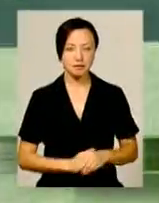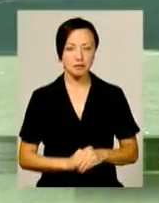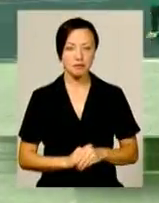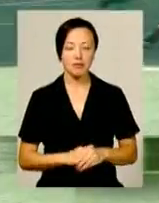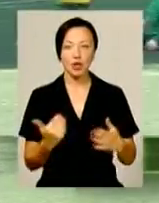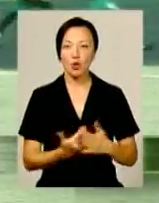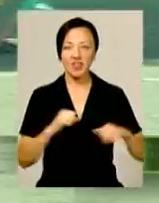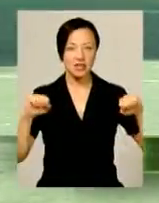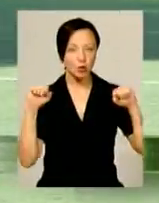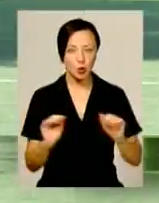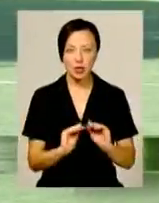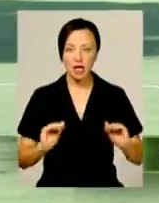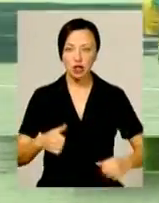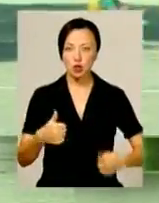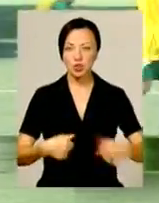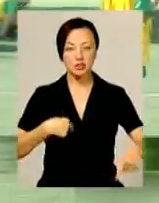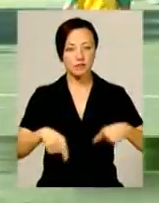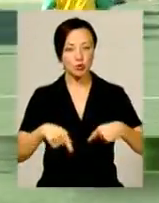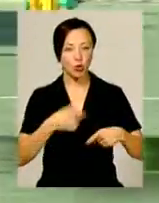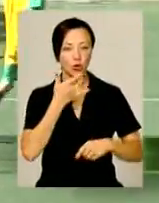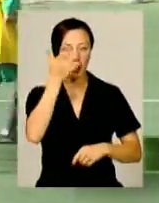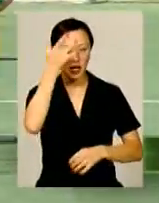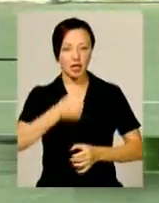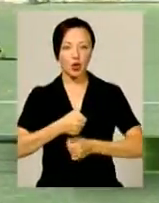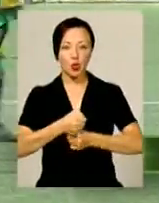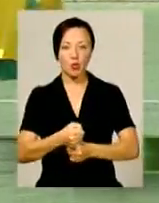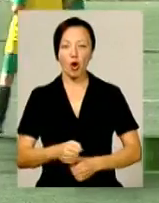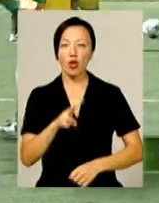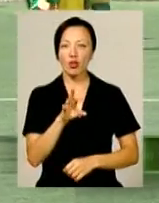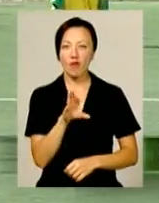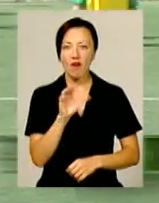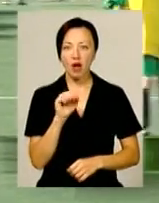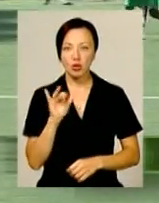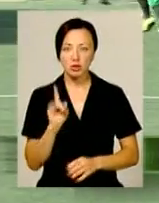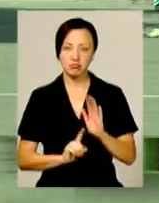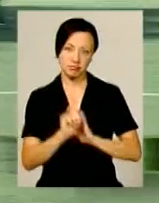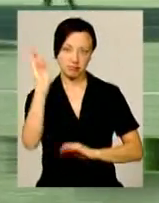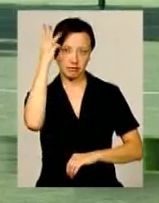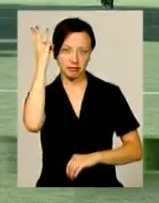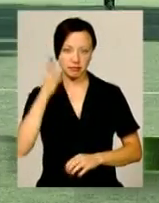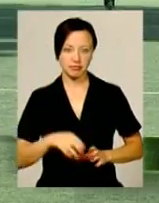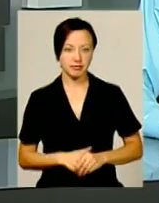Новини спорту. Дитячий турнір з футболу «Літній кубок новатора» стартував у обласному центрі.